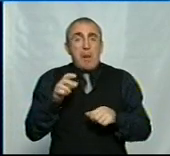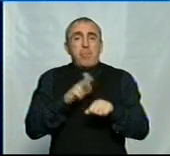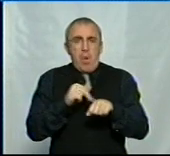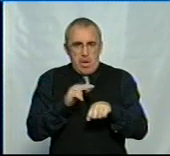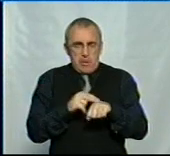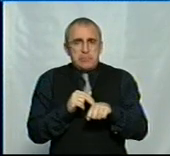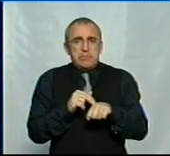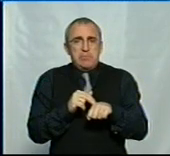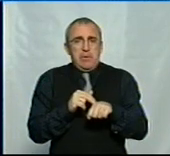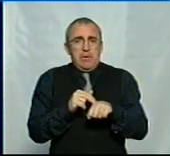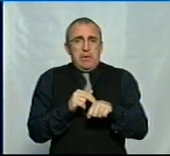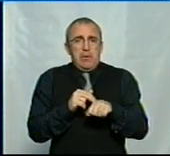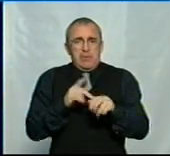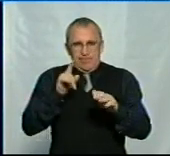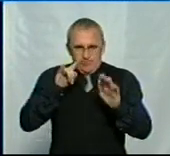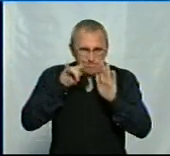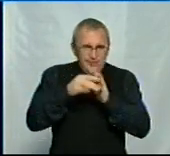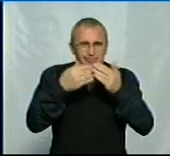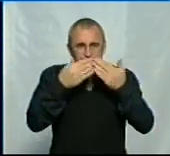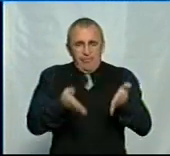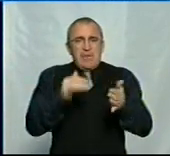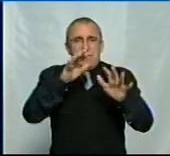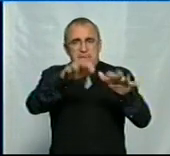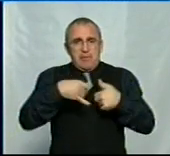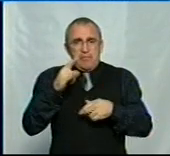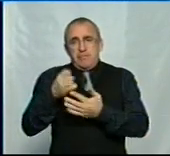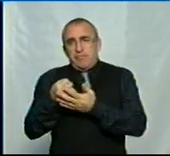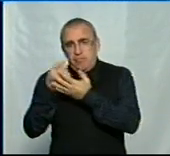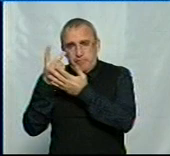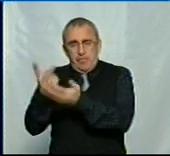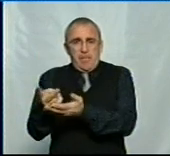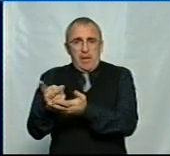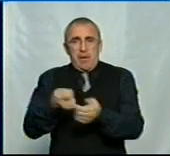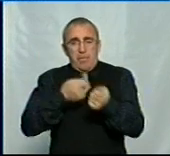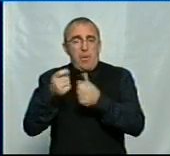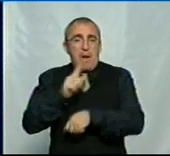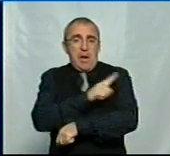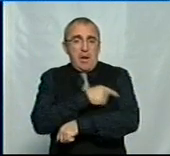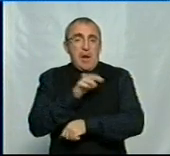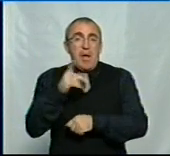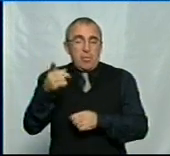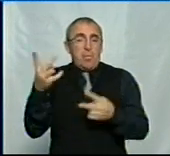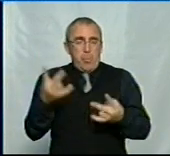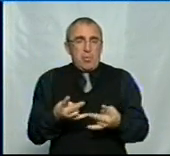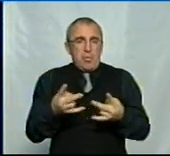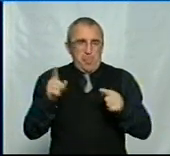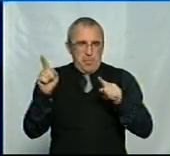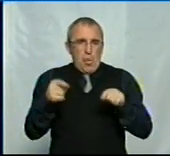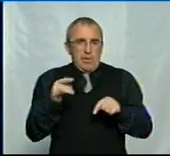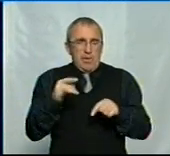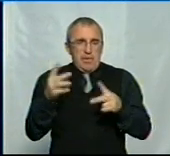прориває кордон, забирає дитину, відвозить її в лікарню. Так, як того потребують